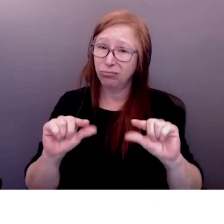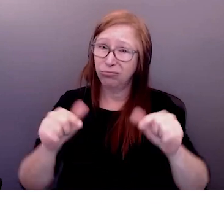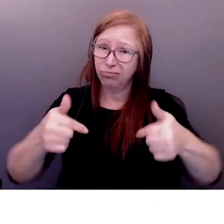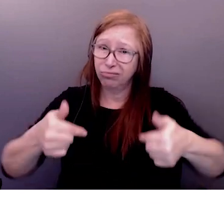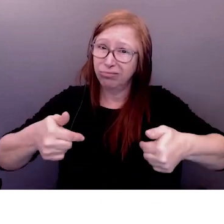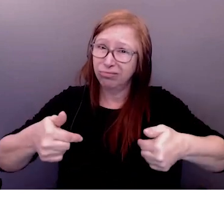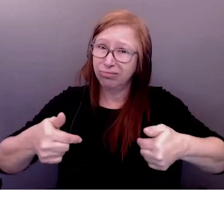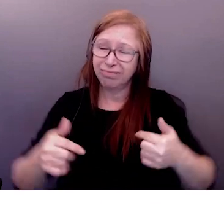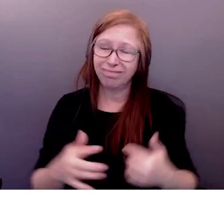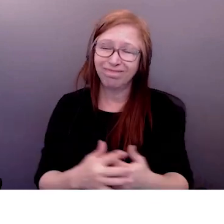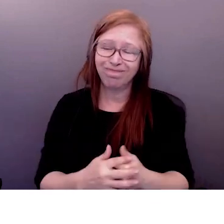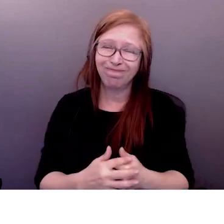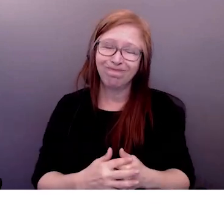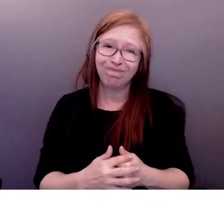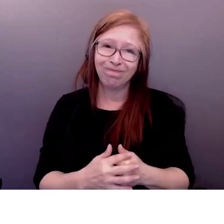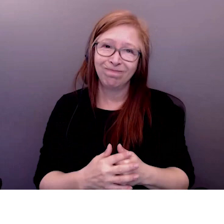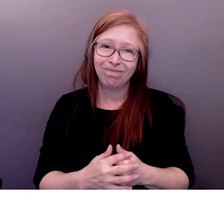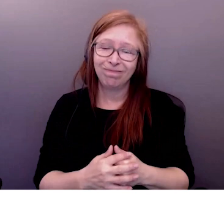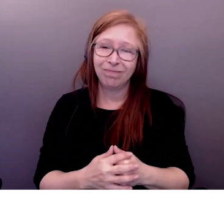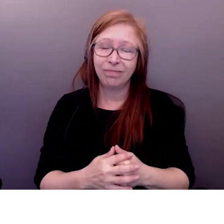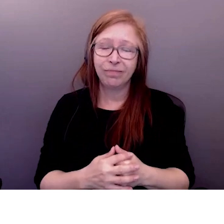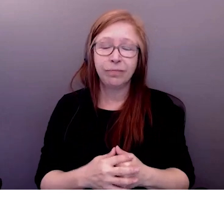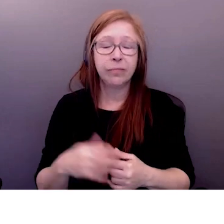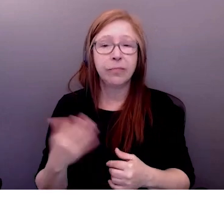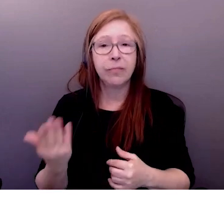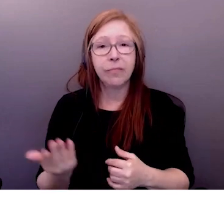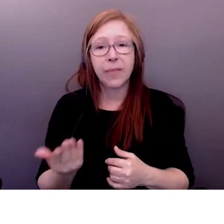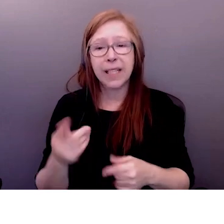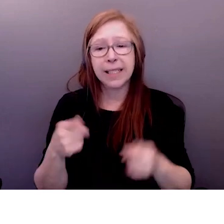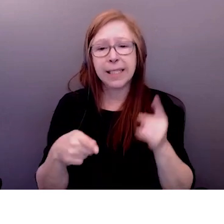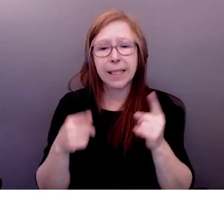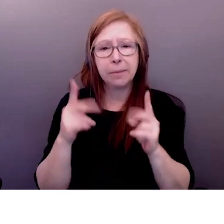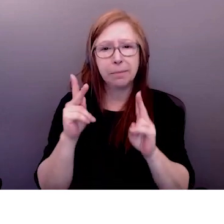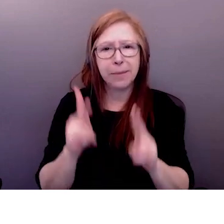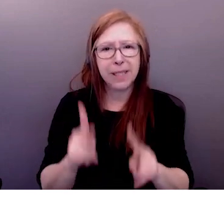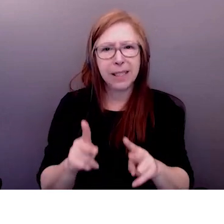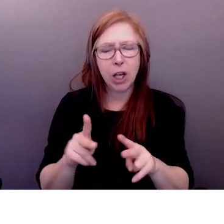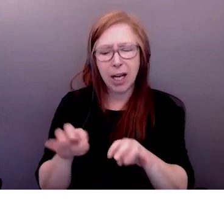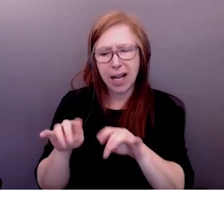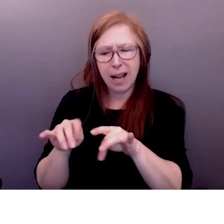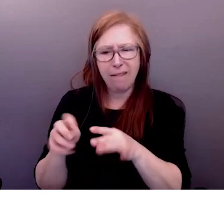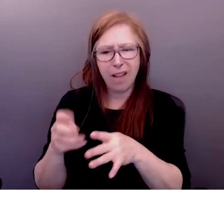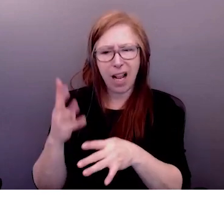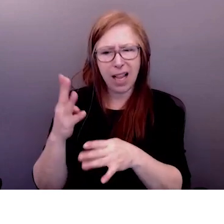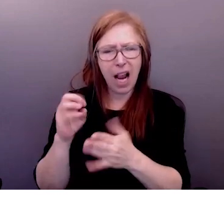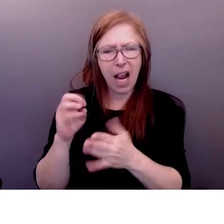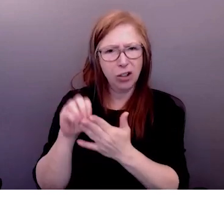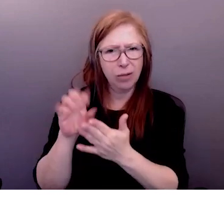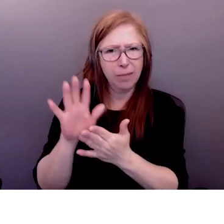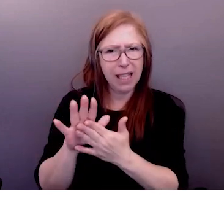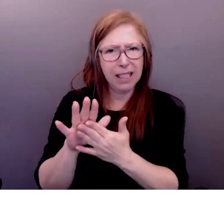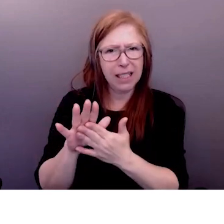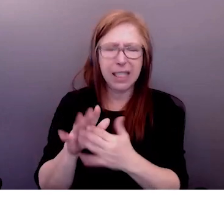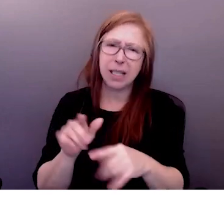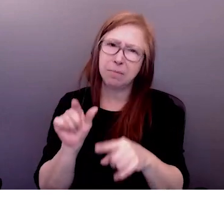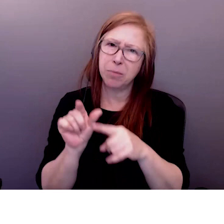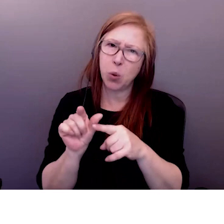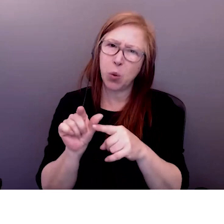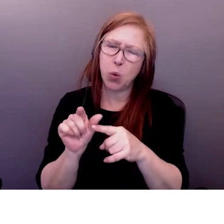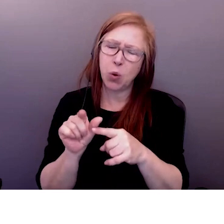chanceux d'avoir la chance et dans la boîte de clavardage je vois certaines identifient le fait d'être